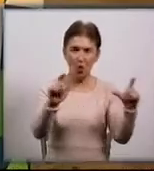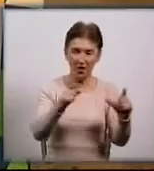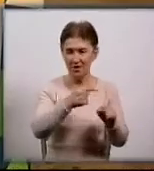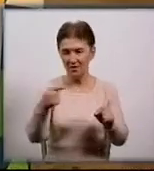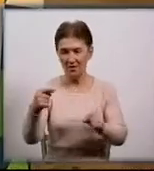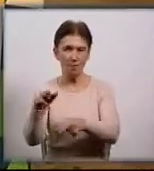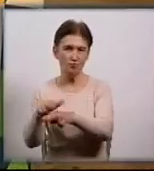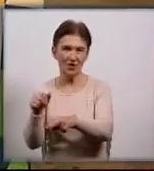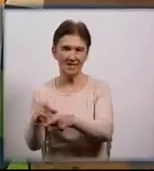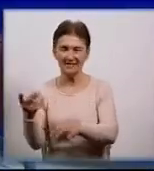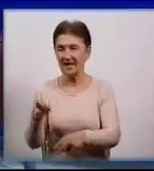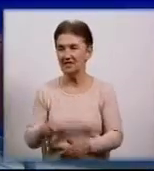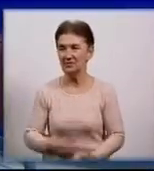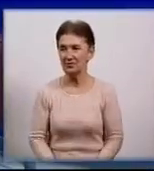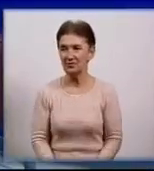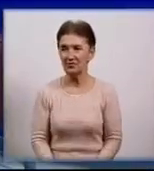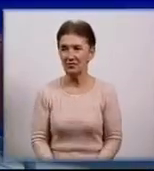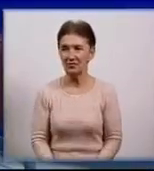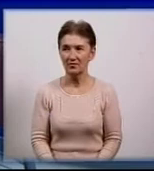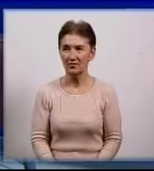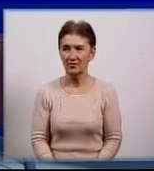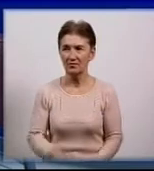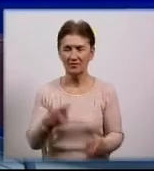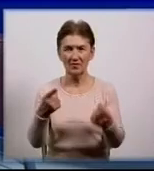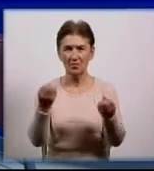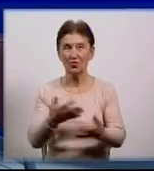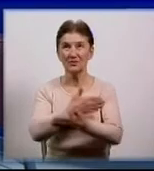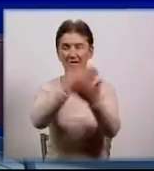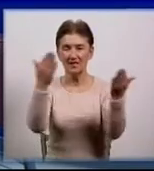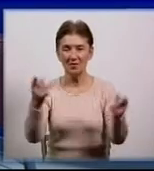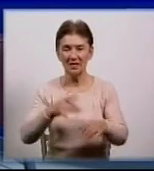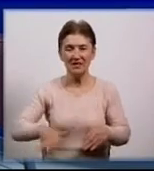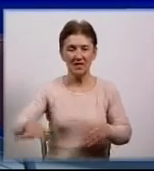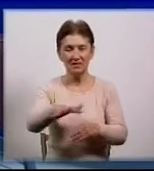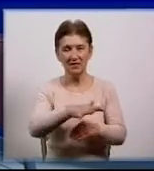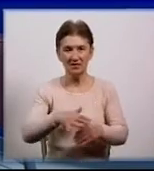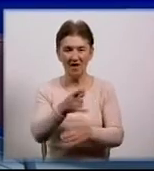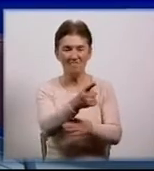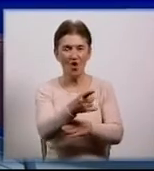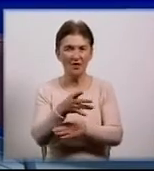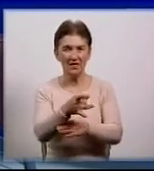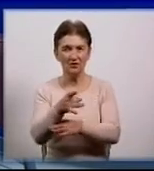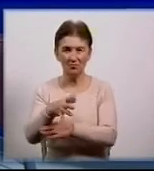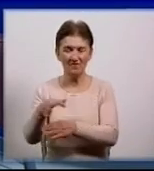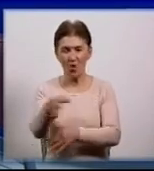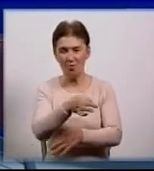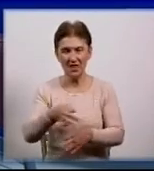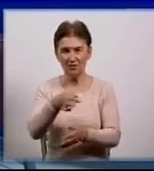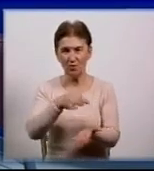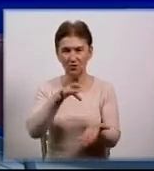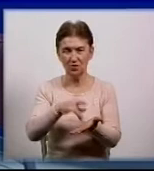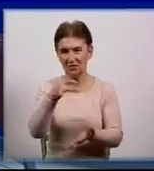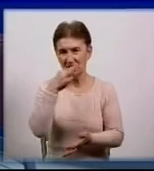Басисти. День за днем. Музей «Просто небо» облаштують на території фортечних валів в обласному центрі. Про це повідомила